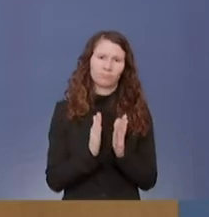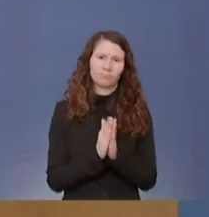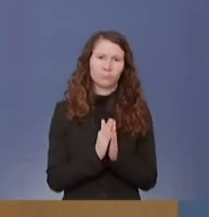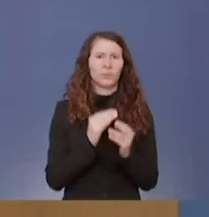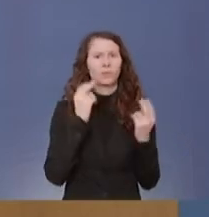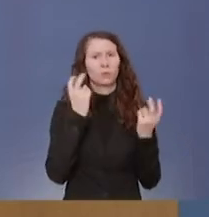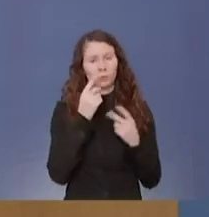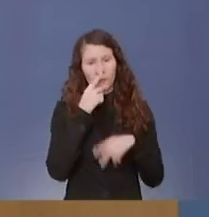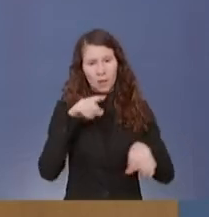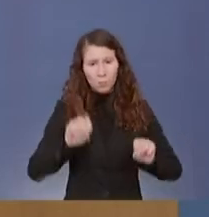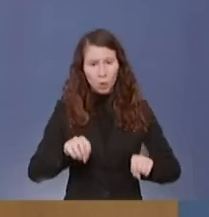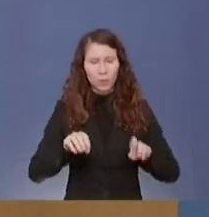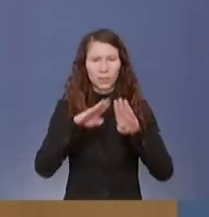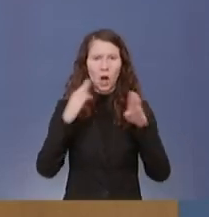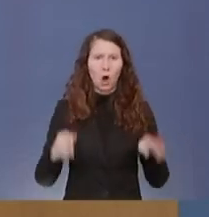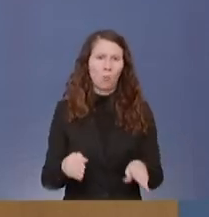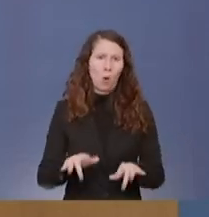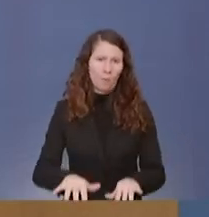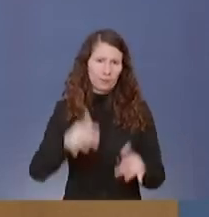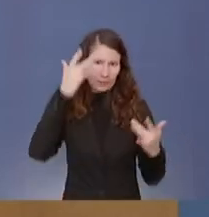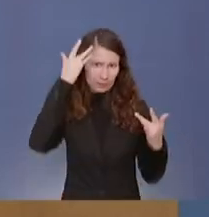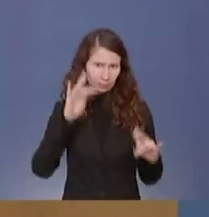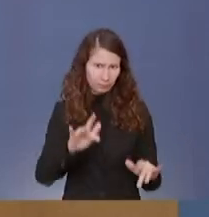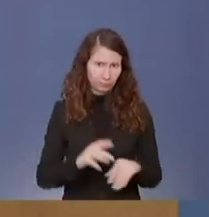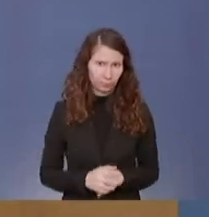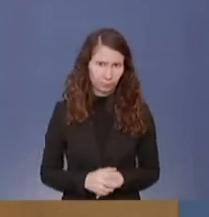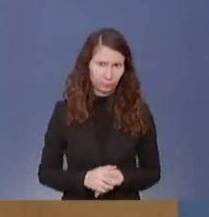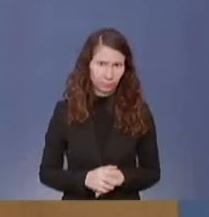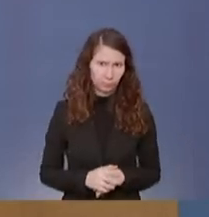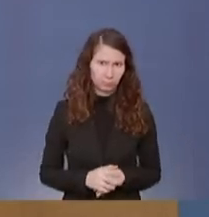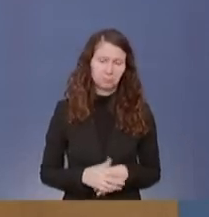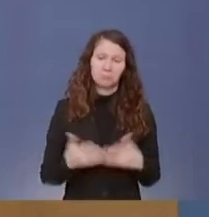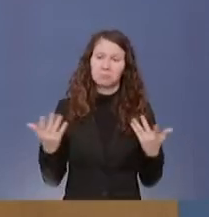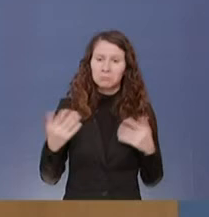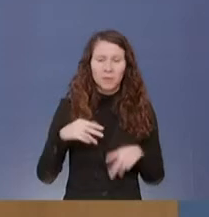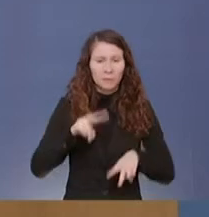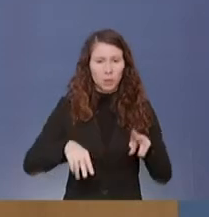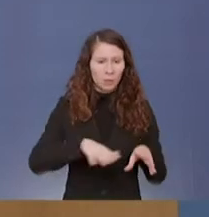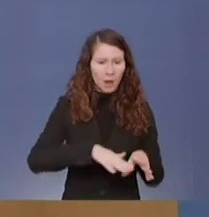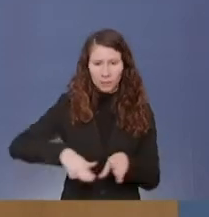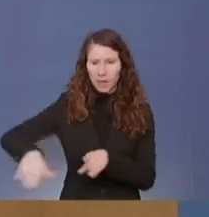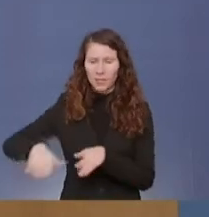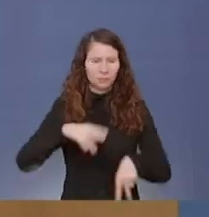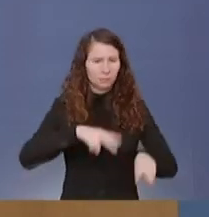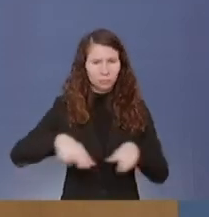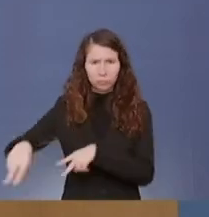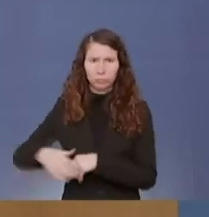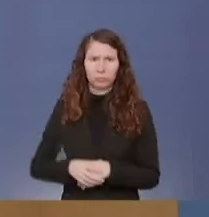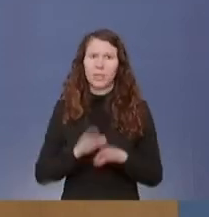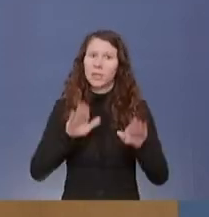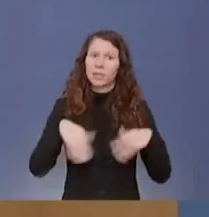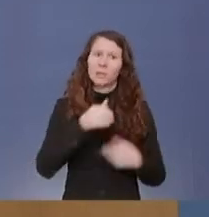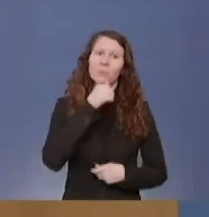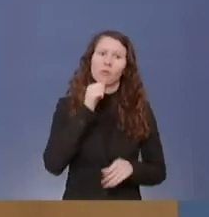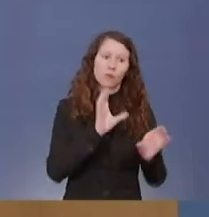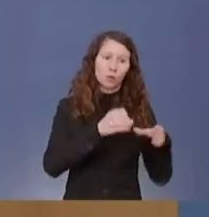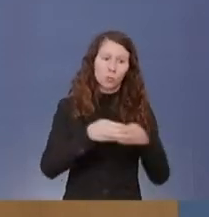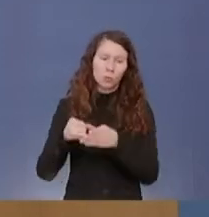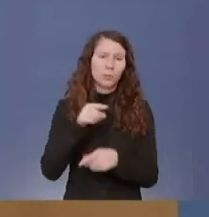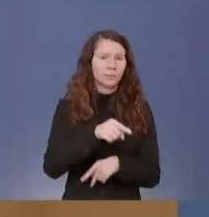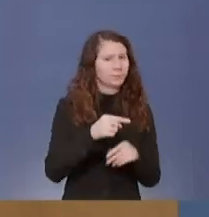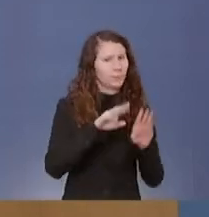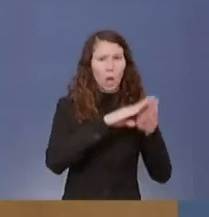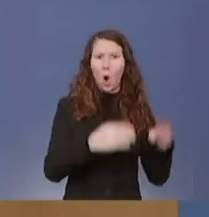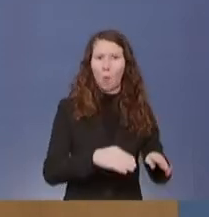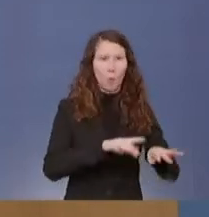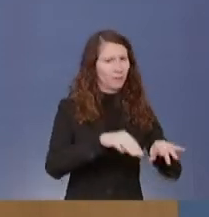so weit wie möglich Homeoffice zu gewähren. Dann ist die Lage natürlich in unterschiedlichen Bereichen sehr unterschiedlich. Es gibt ganz offensichtlich Berufsgruppen, die nicht im Homeoffice